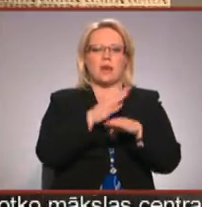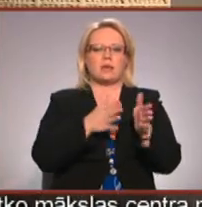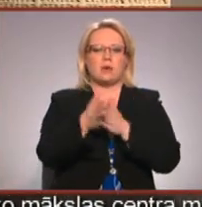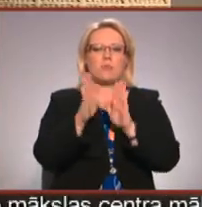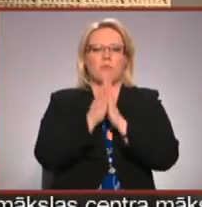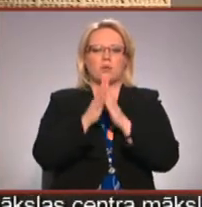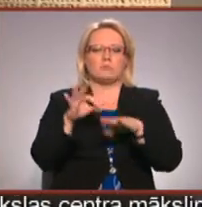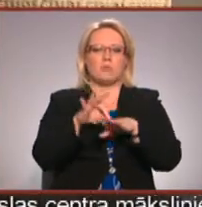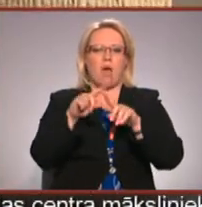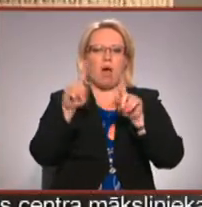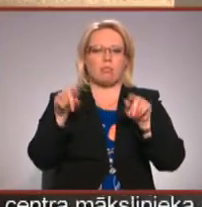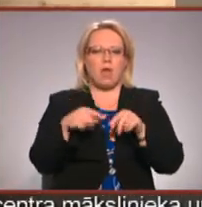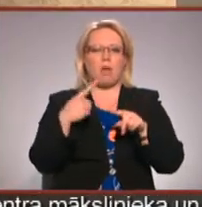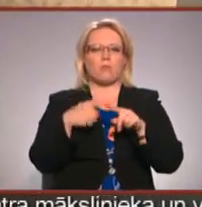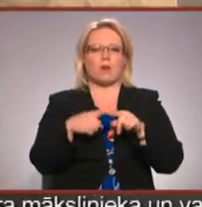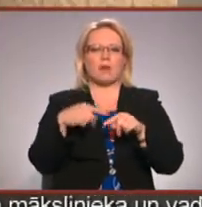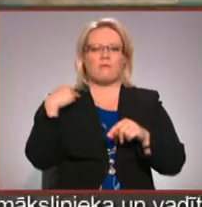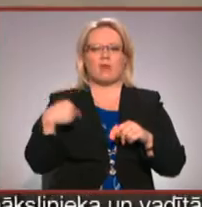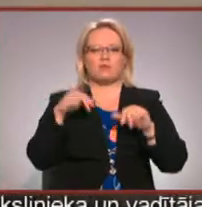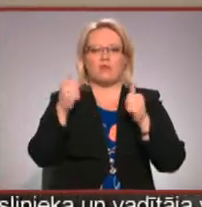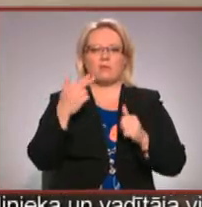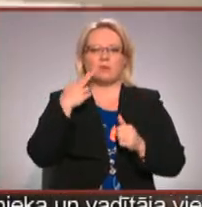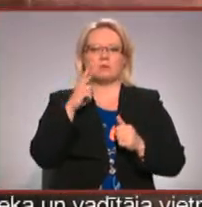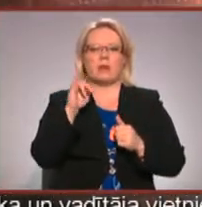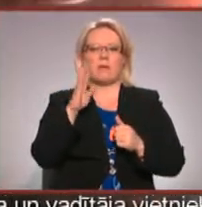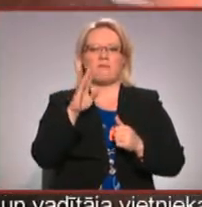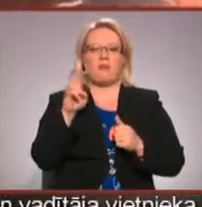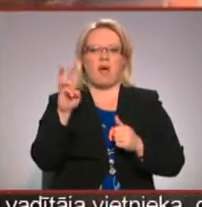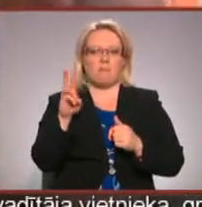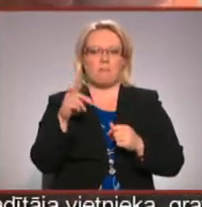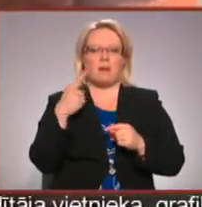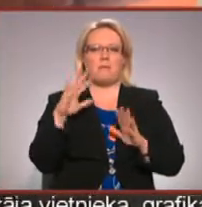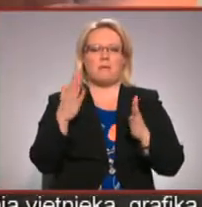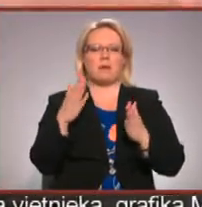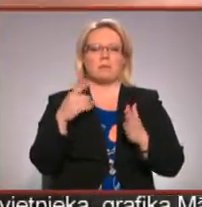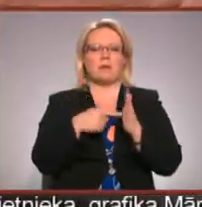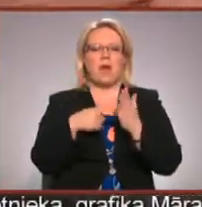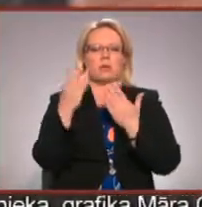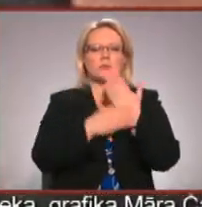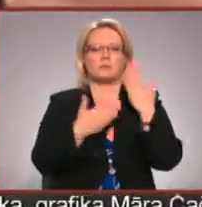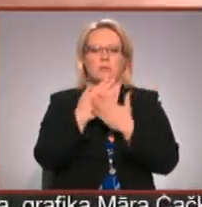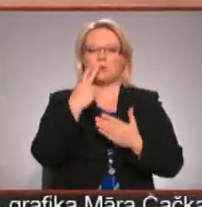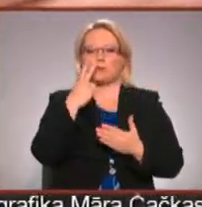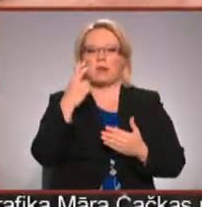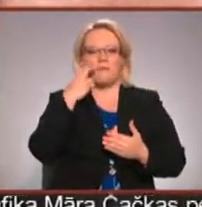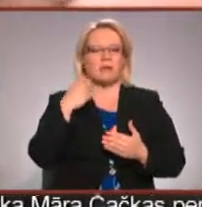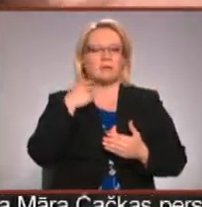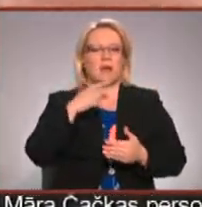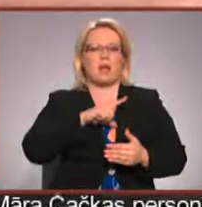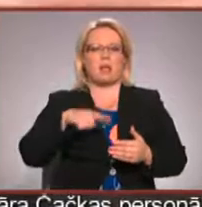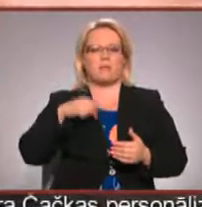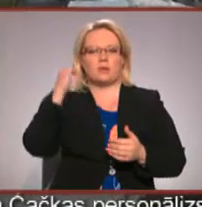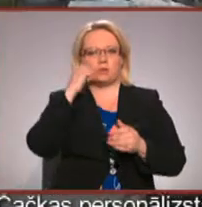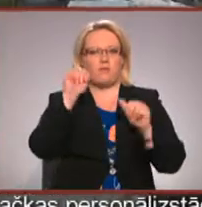kā arī klasiskajam frančasējuma veidam, ko sauc par ribām. Bet interesanti, kādus cimnas iespējams redzēt vecrīgākā Latvijas